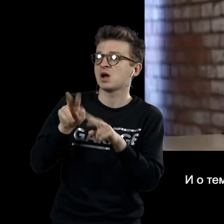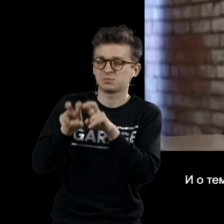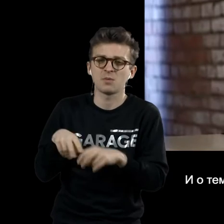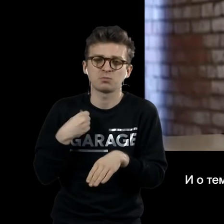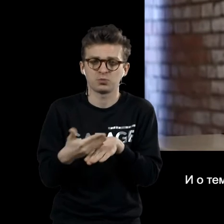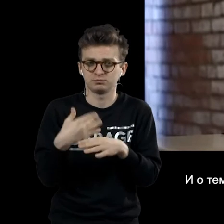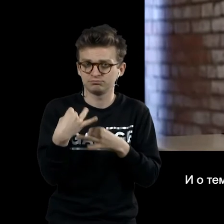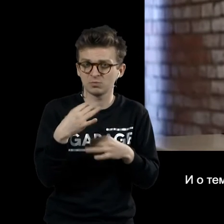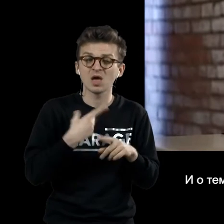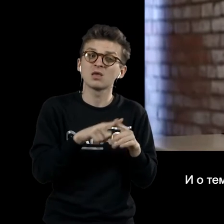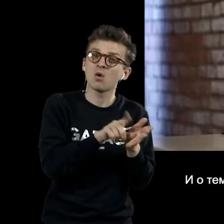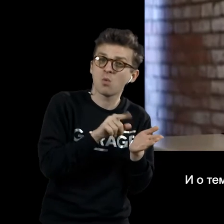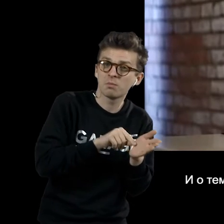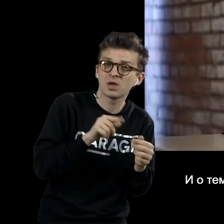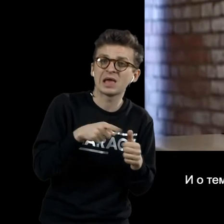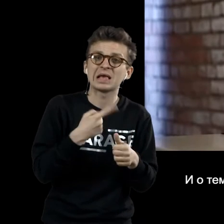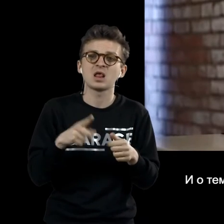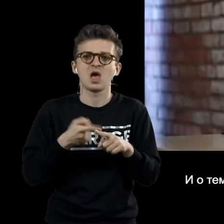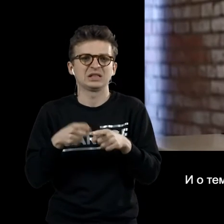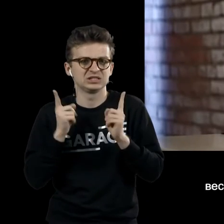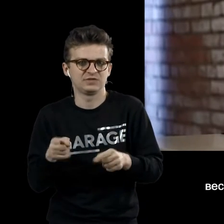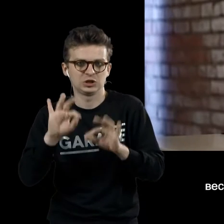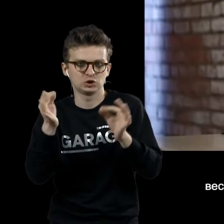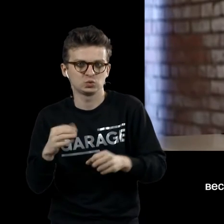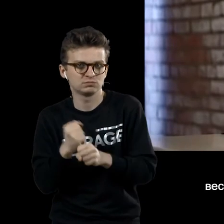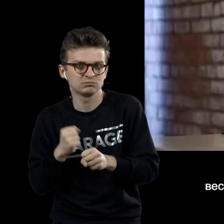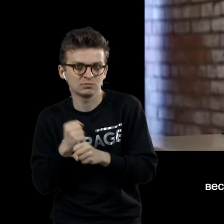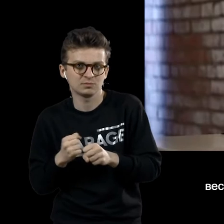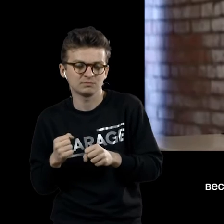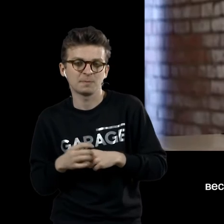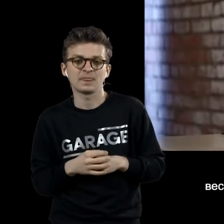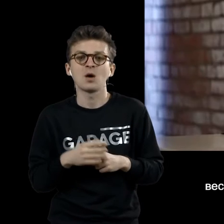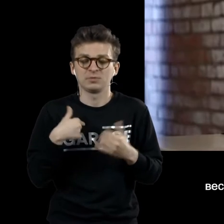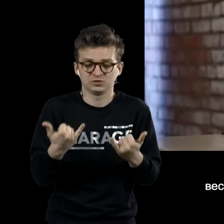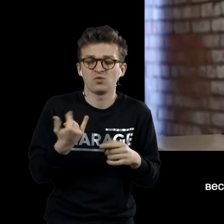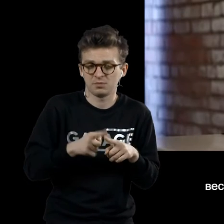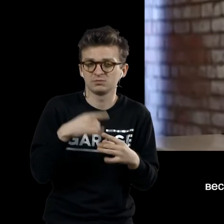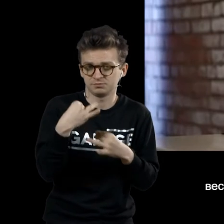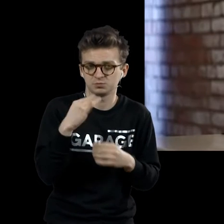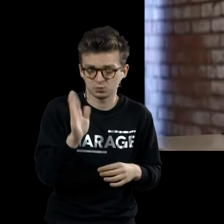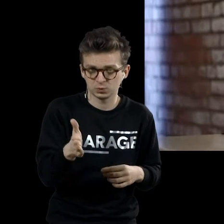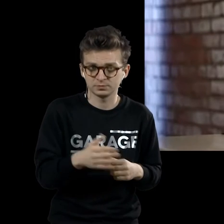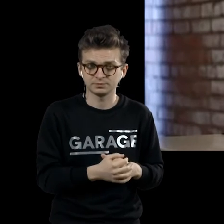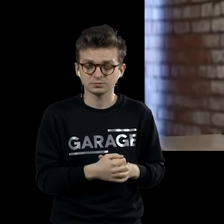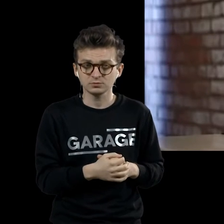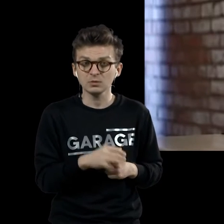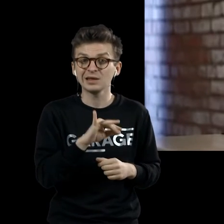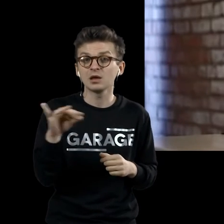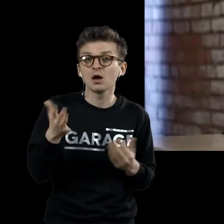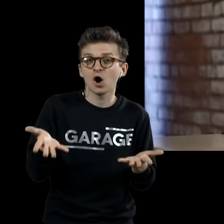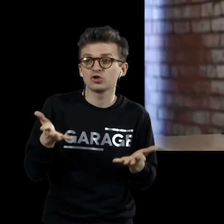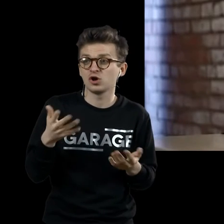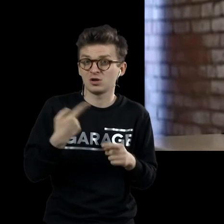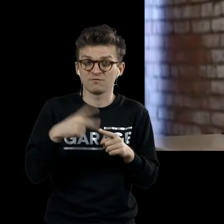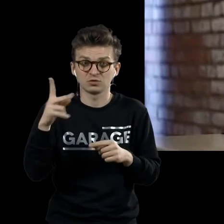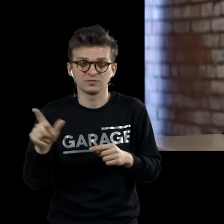копиями произведения или является целиком произведением весь художественный проект, тоже мы сегодня об этом будем говорить. И, конечно же, у них